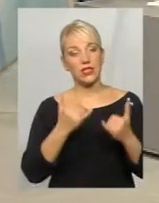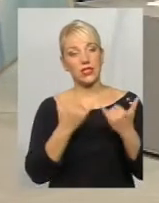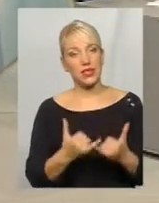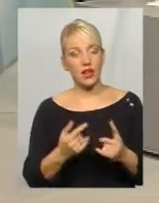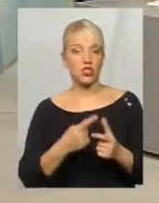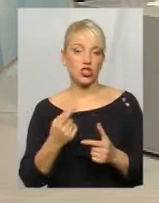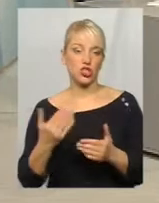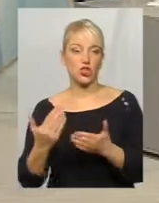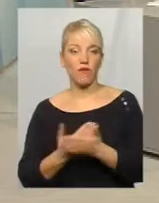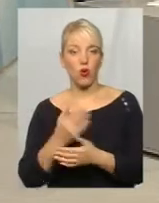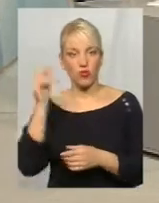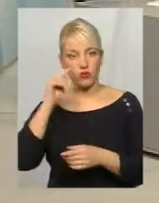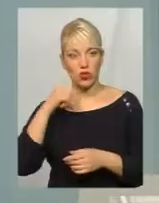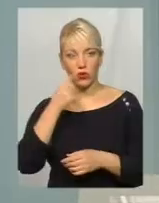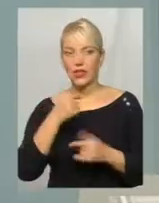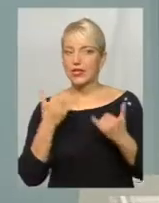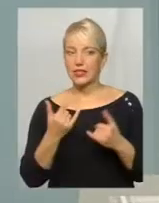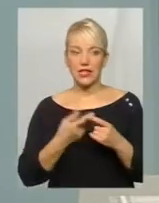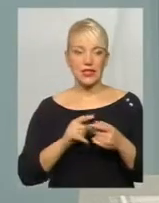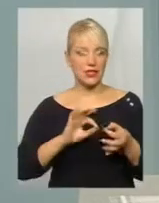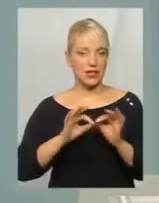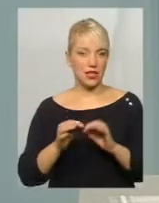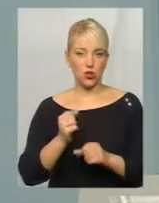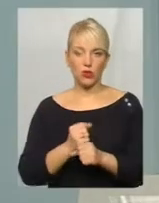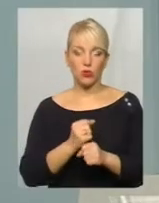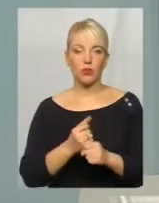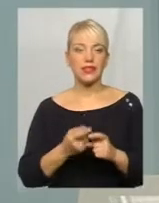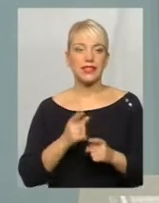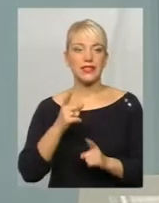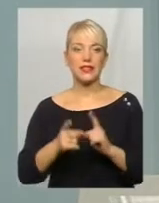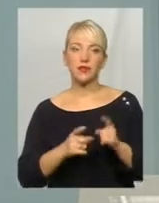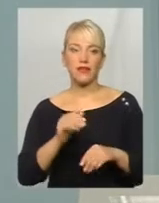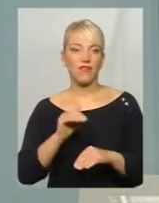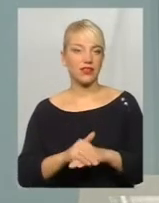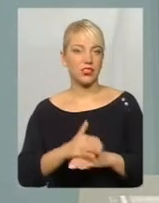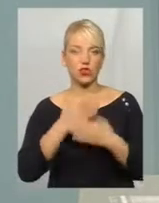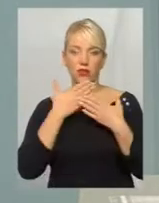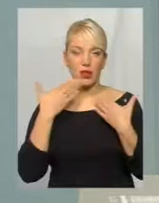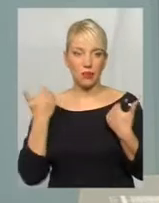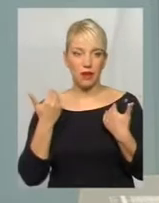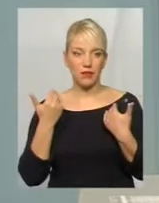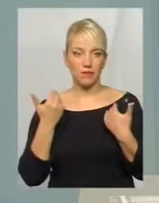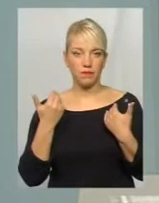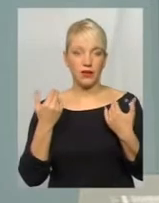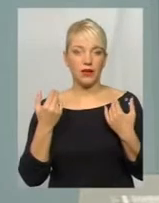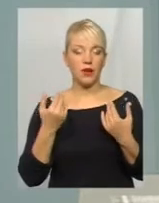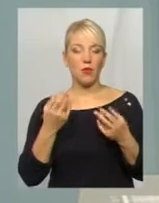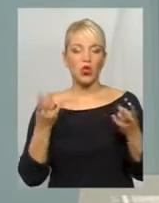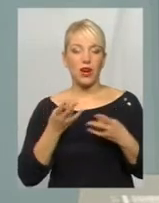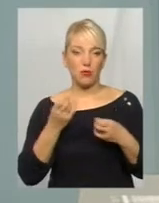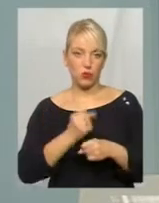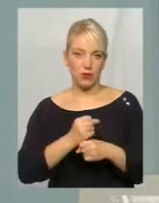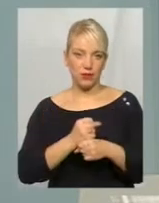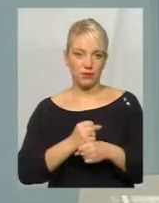з нового навчального року? Зараз це складно вже зробити і змін фактично немає потреби робити. Чому? Перше,